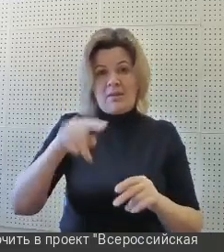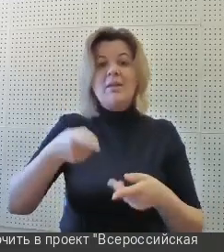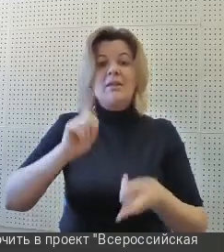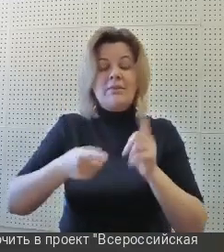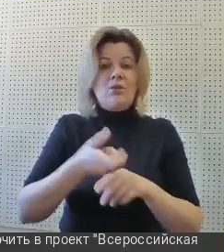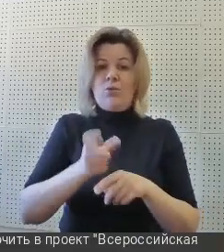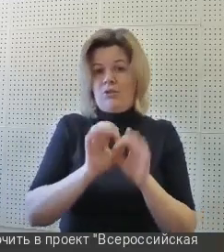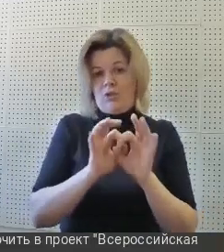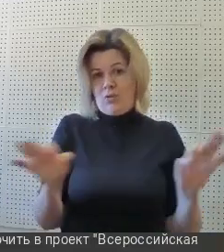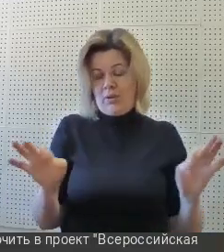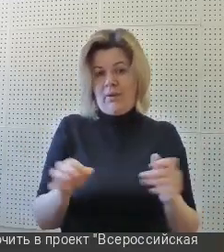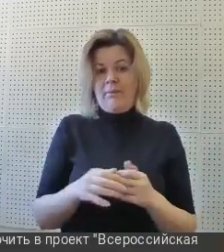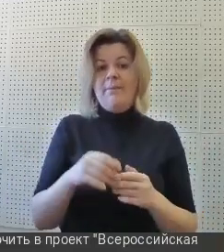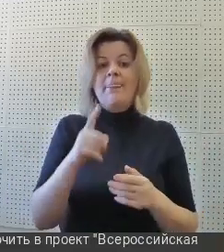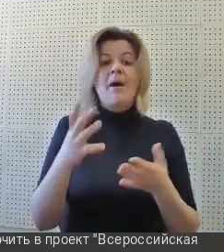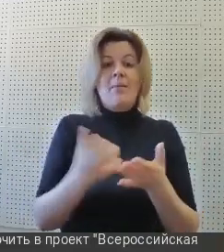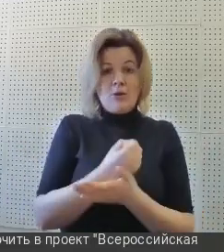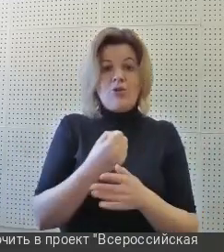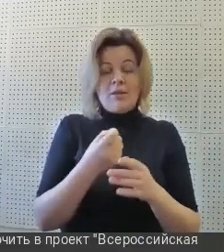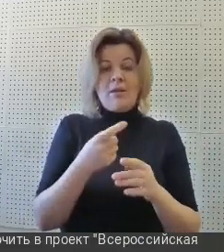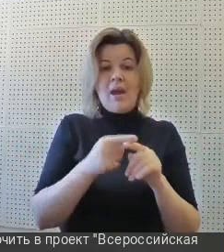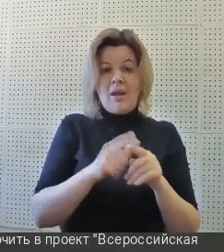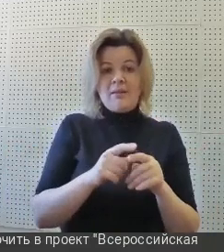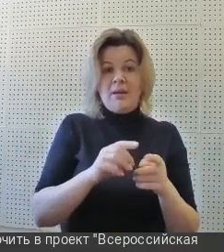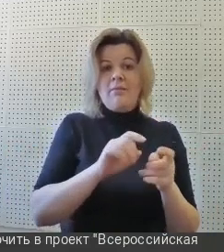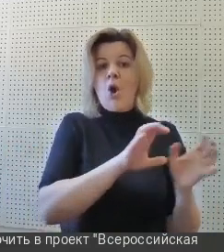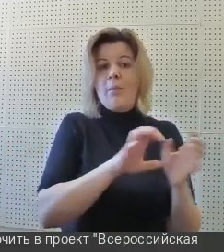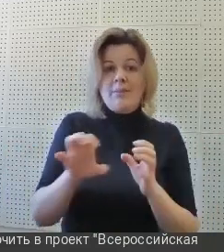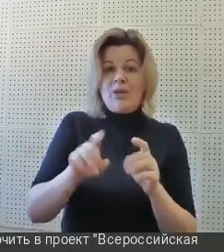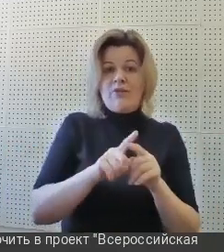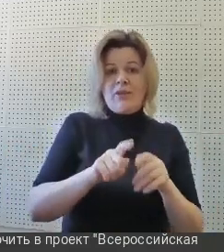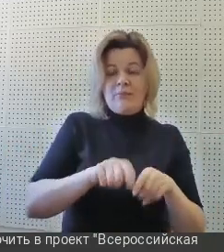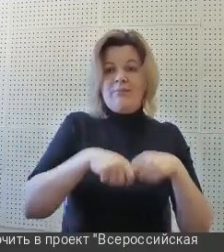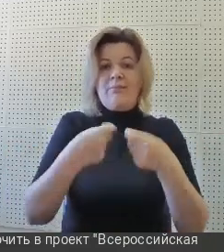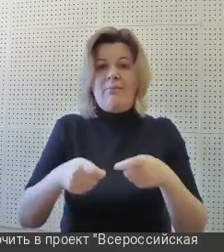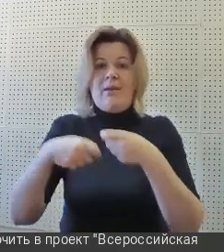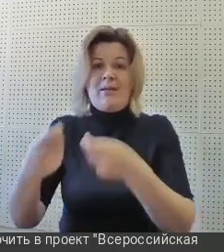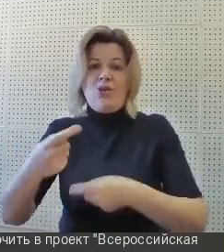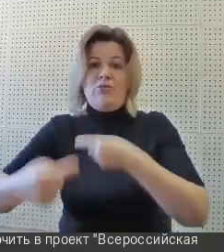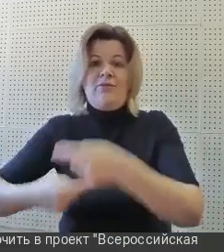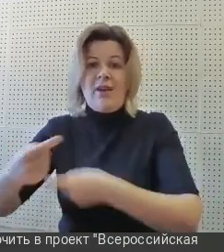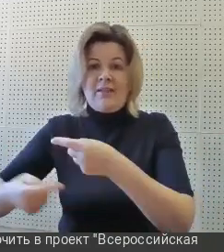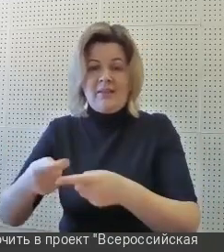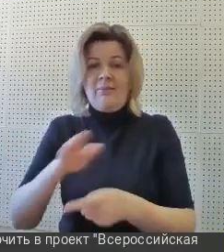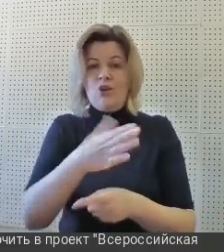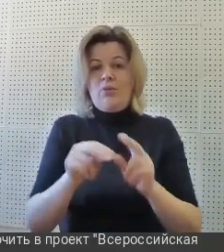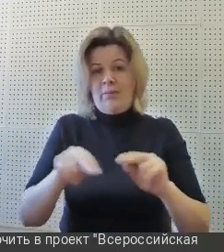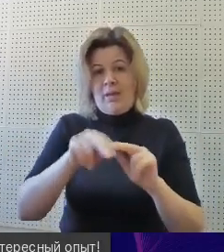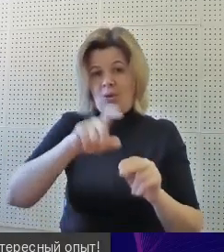очень здорово. То есть, получается, это еще обеспечивает и своего рода преемственность между педагогами? Совершенно верно. Да, совершенно верно.